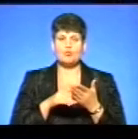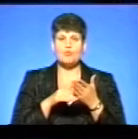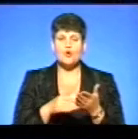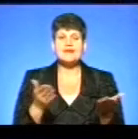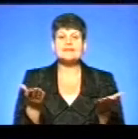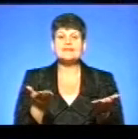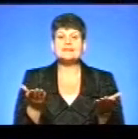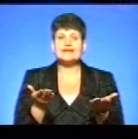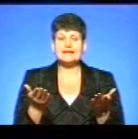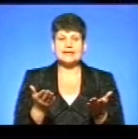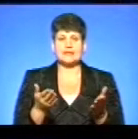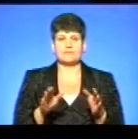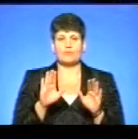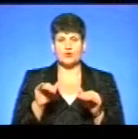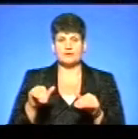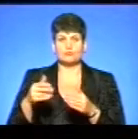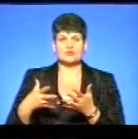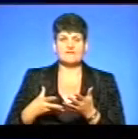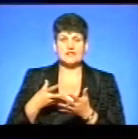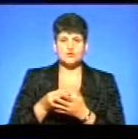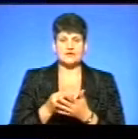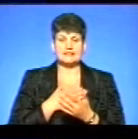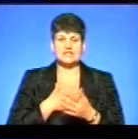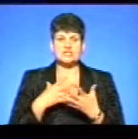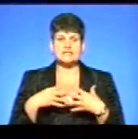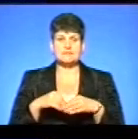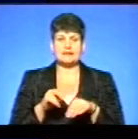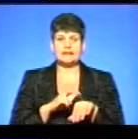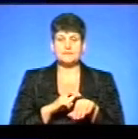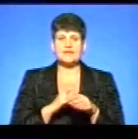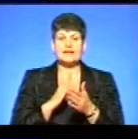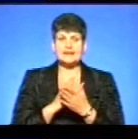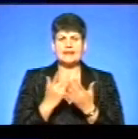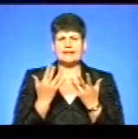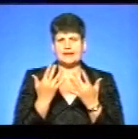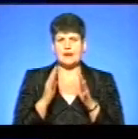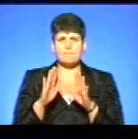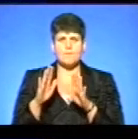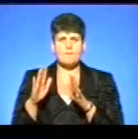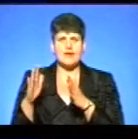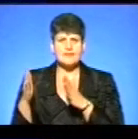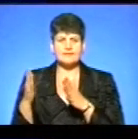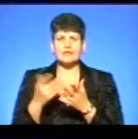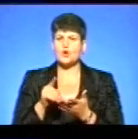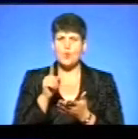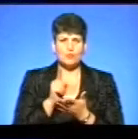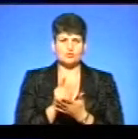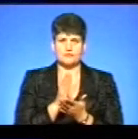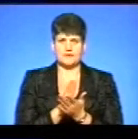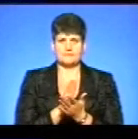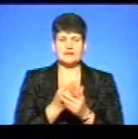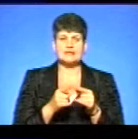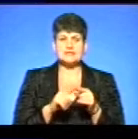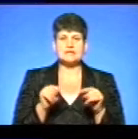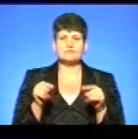який після того буде фінансувати наших сімейних лікарів. Є декілька таких моментів, які обов'язкові. Це перше – це